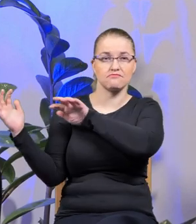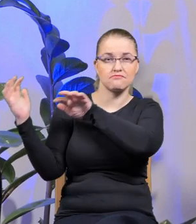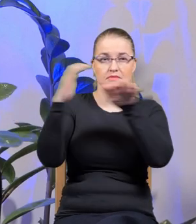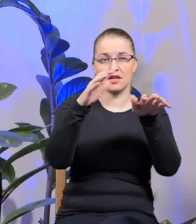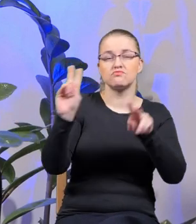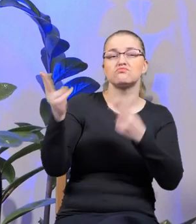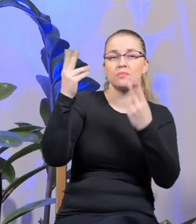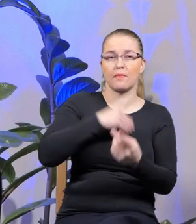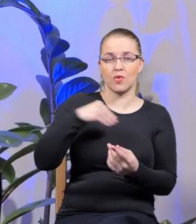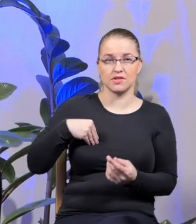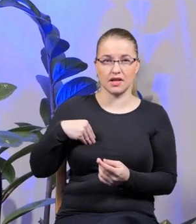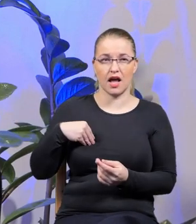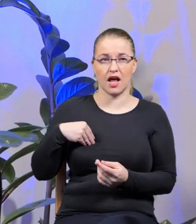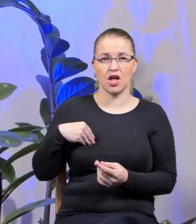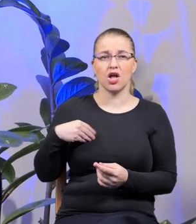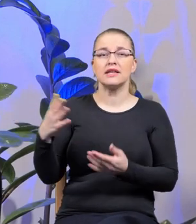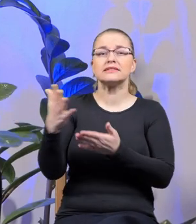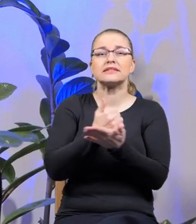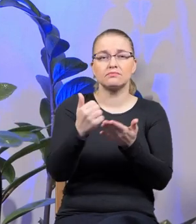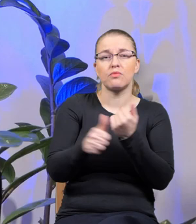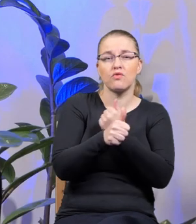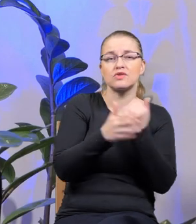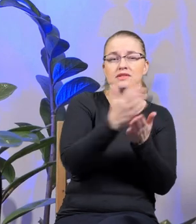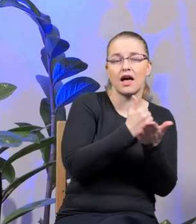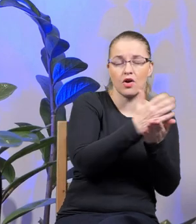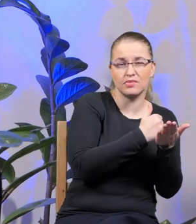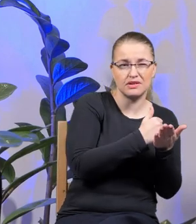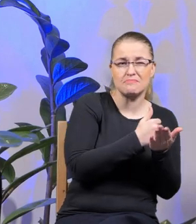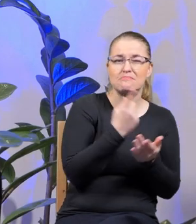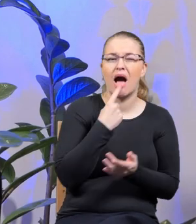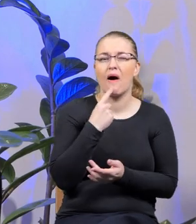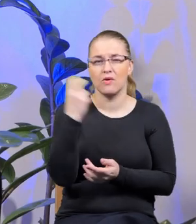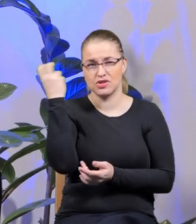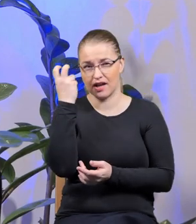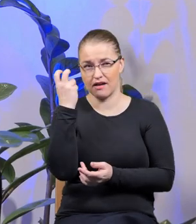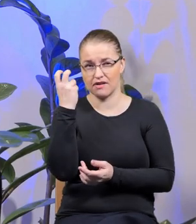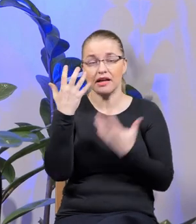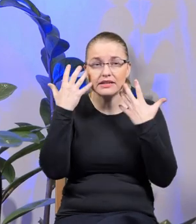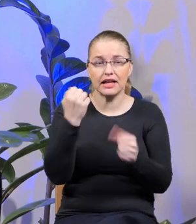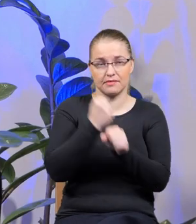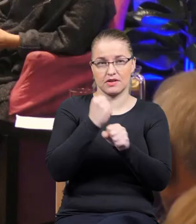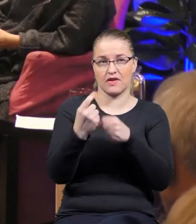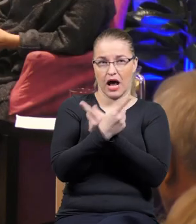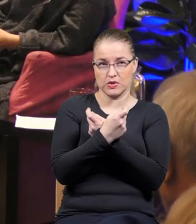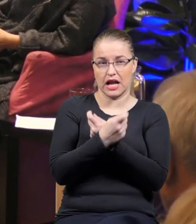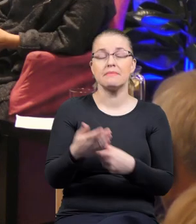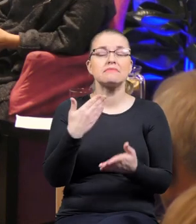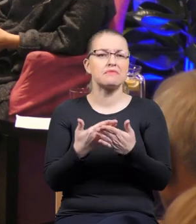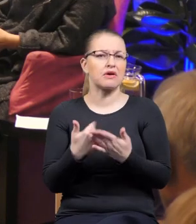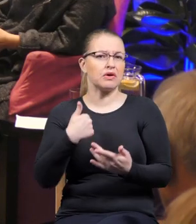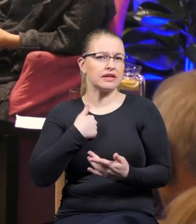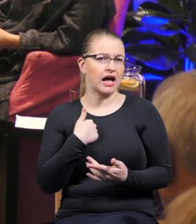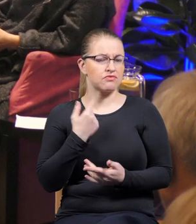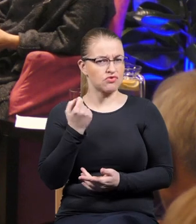Polski. To była na ogół emigracja zarobkowa, często niezbyt ciekawa. Po prostu chcieli pracować w Austrii. Dlatego jestem